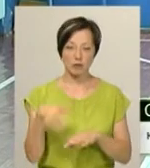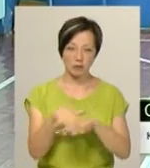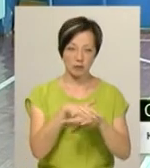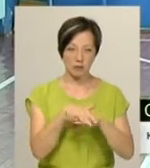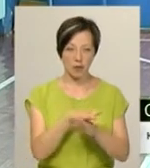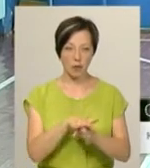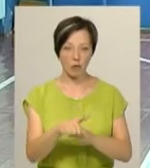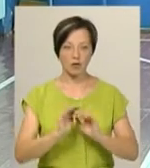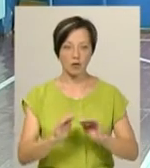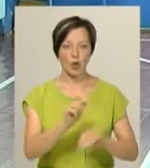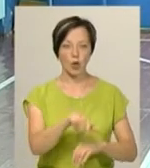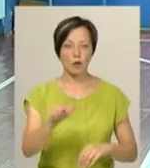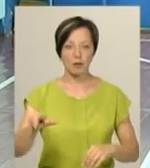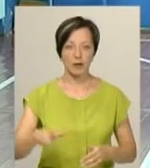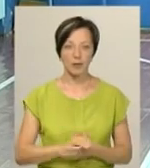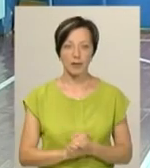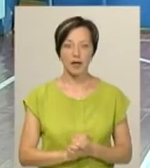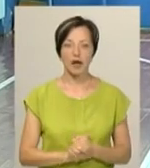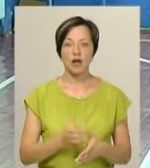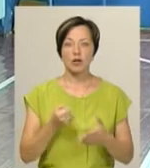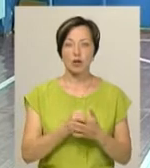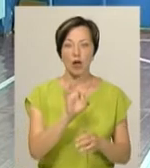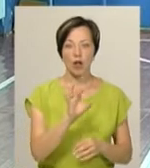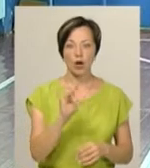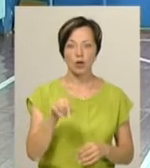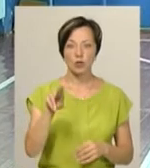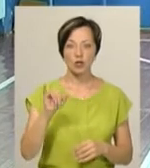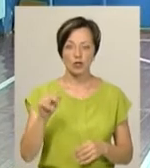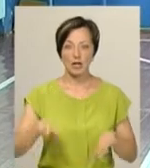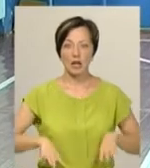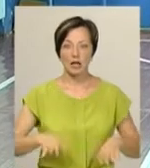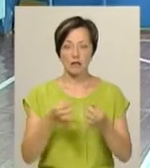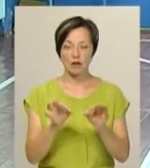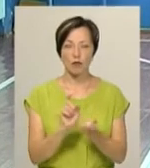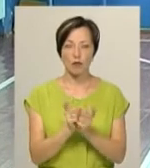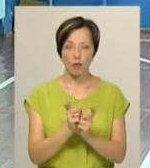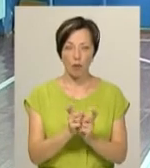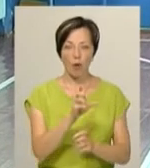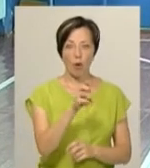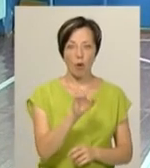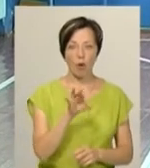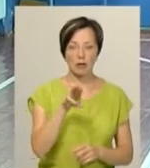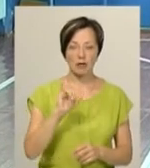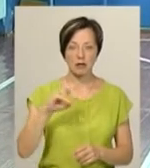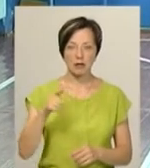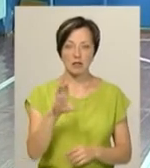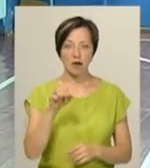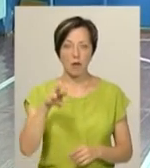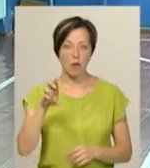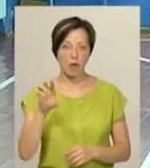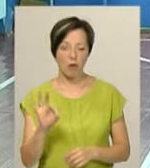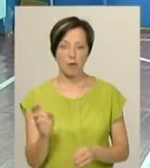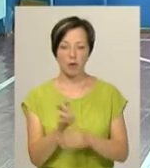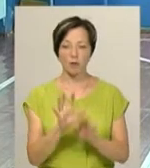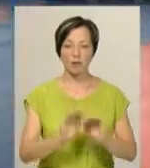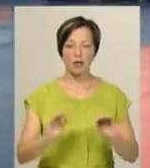вшерт наповнений людьми. Тільки до Олега Рудича, тренера звільної боротьби, хортингу та бойового самбо приходить 50